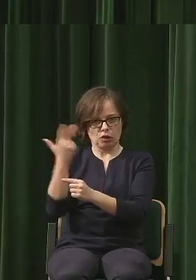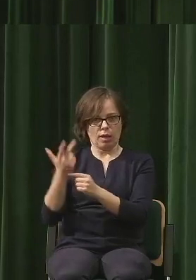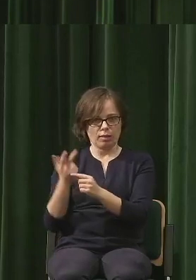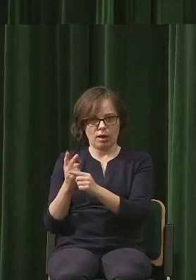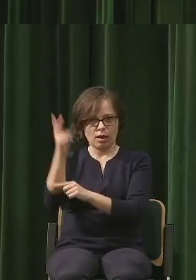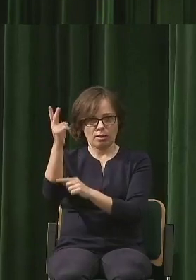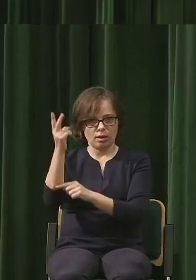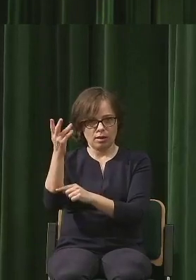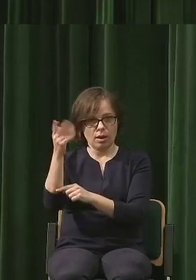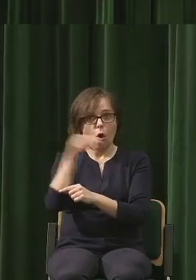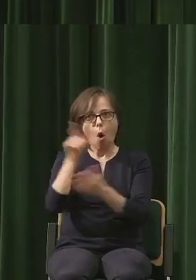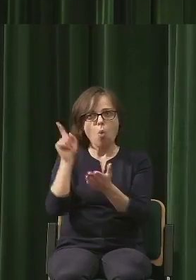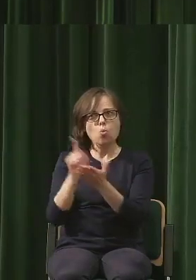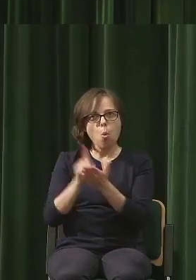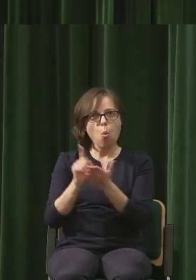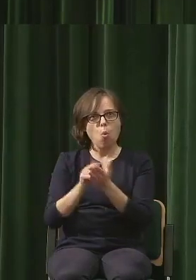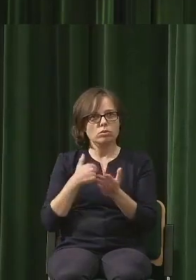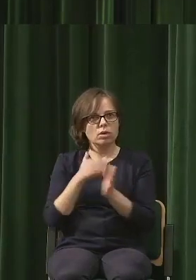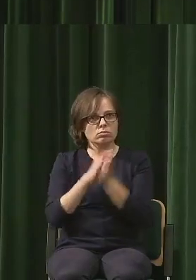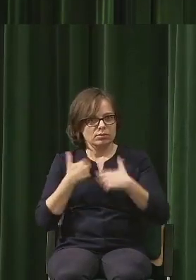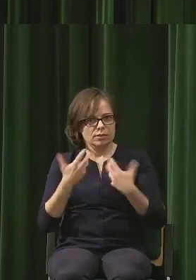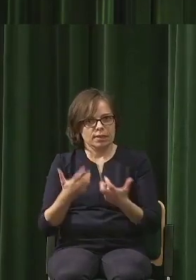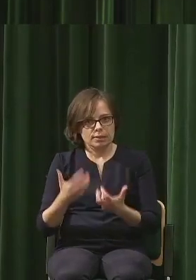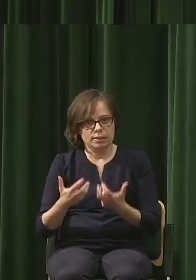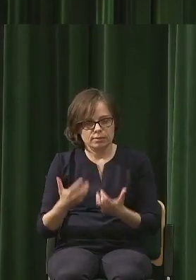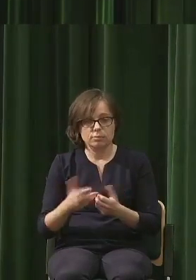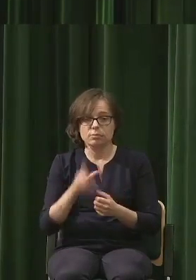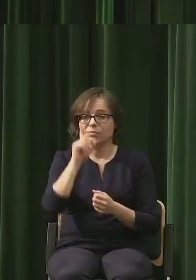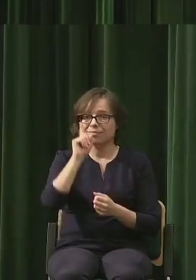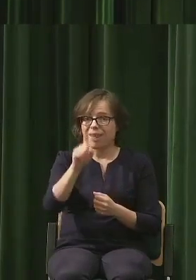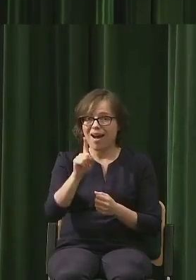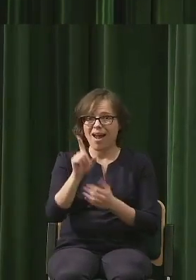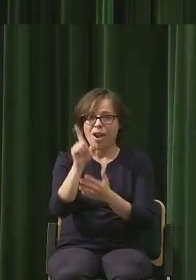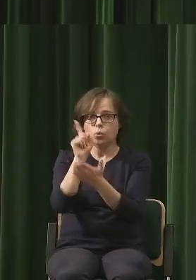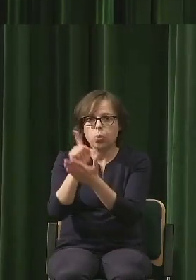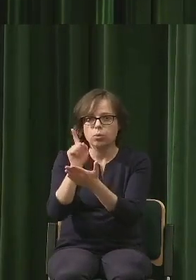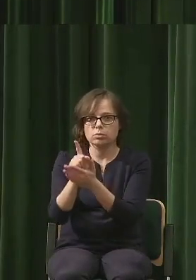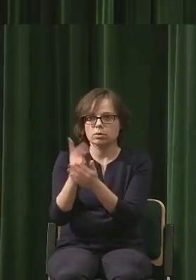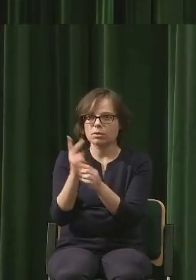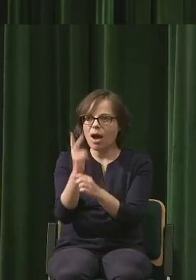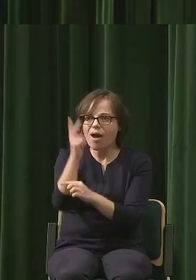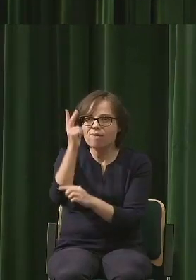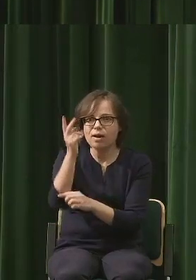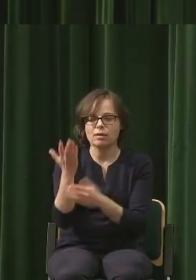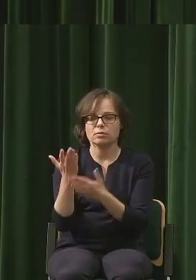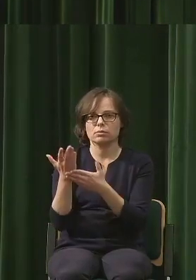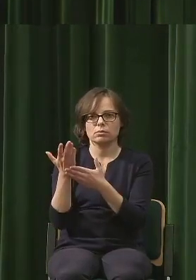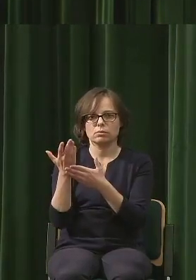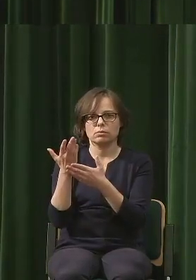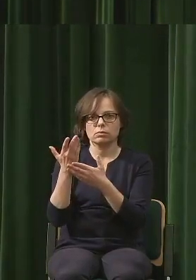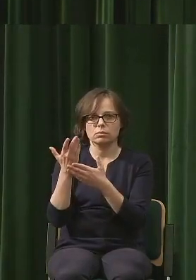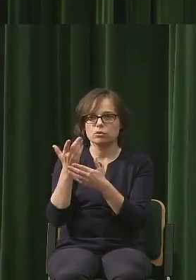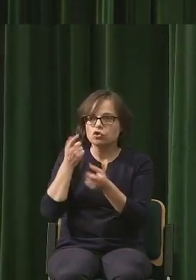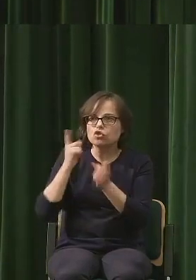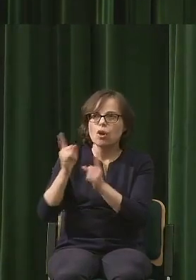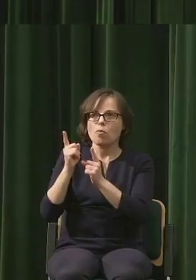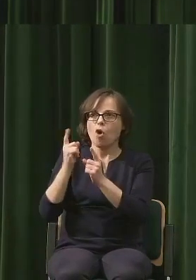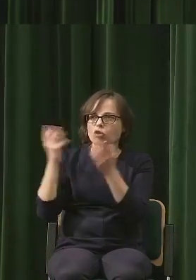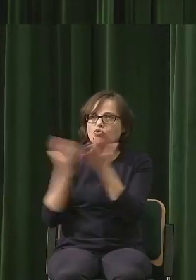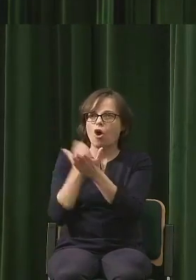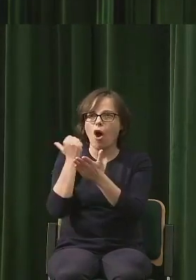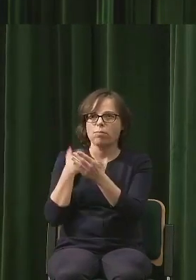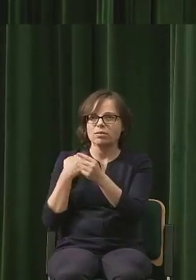absolutnie wszystko. Ale ten motyw i cel sukcesu, awansu, zdobycia szybciej, wyżej, dalej